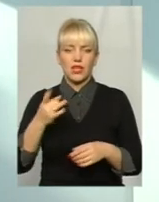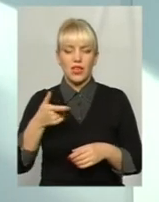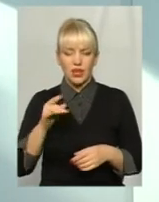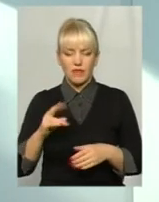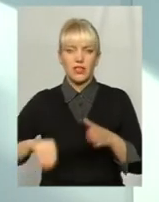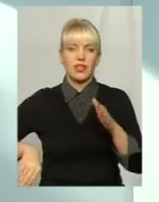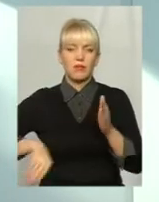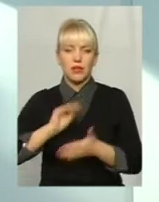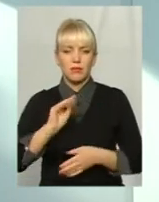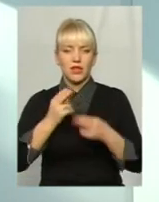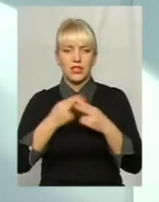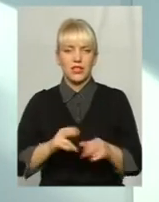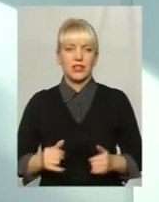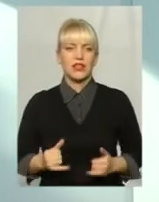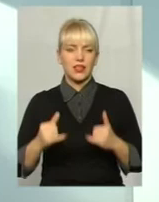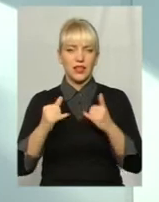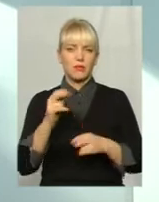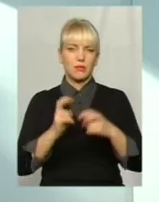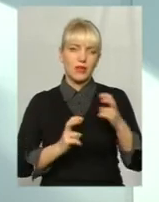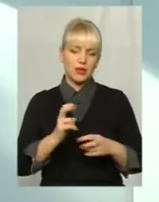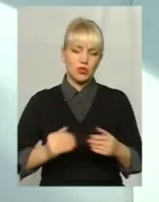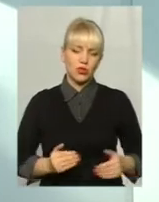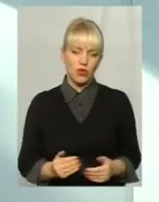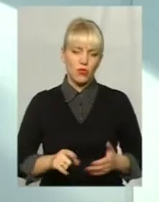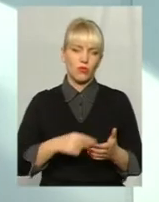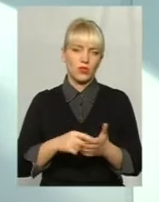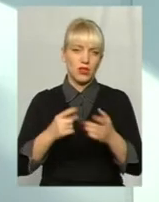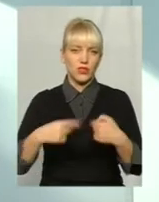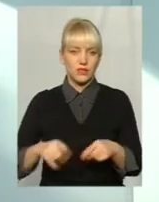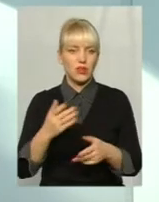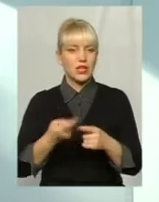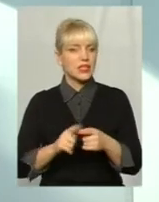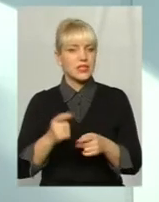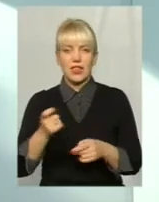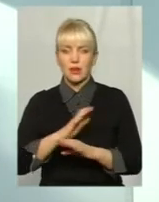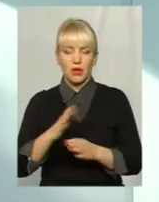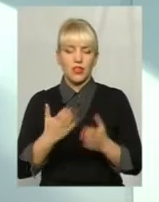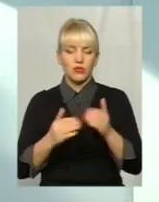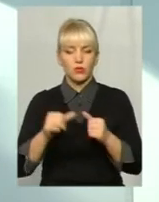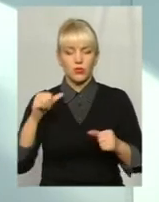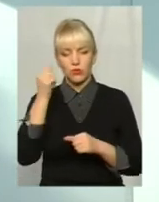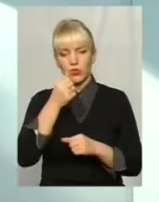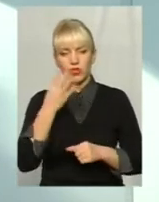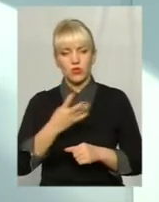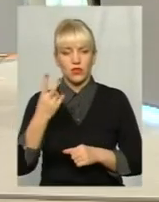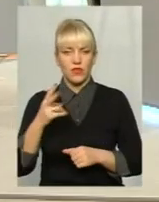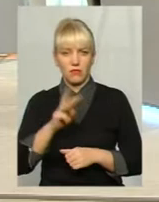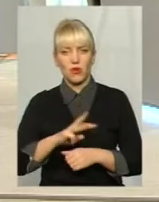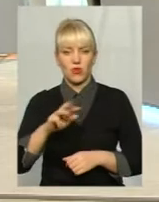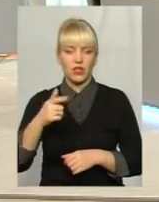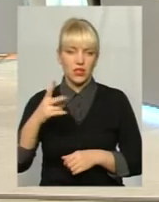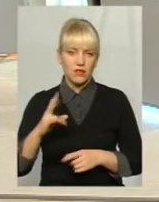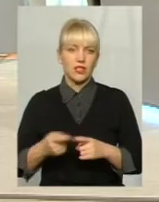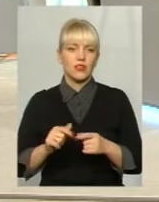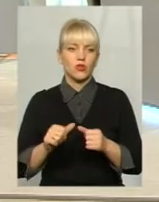техніки для підприємів житлово-комунальної сфери. Це немало, якщо в минулому році на 42 мільйони гривень, то в цьому році 52